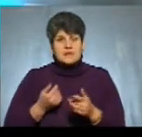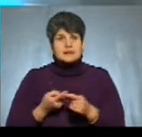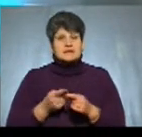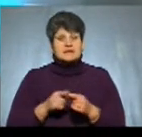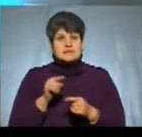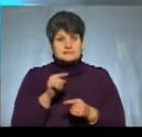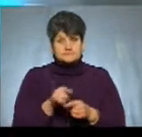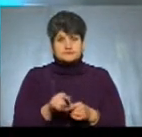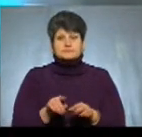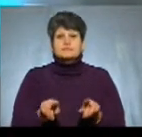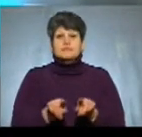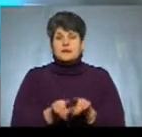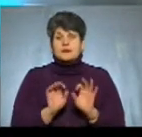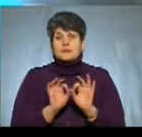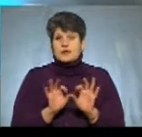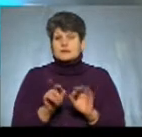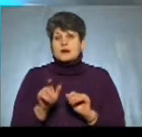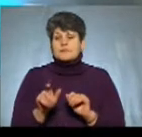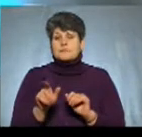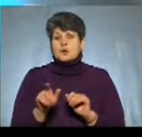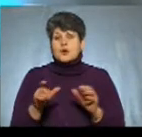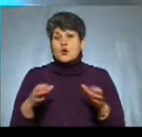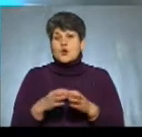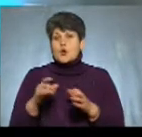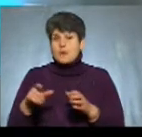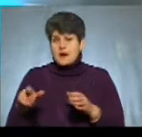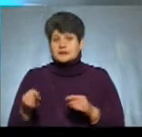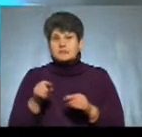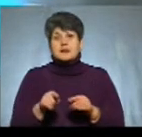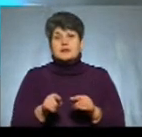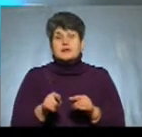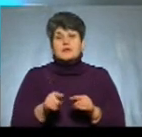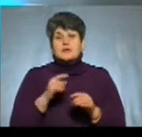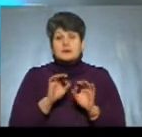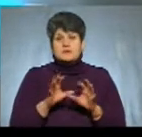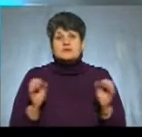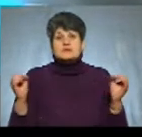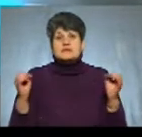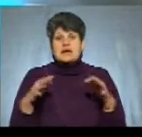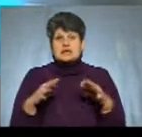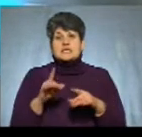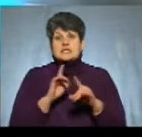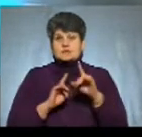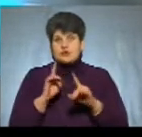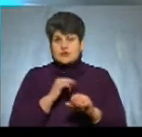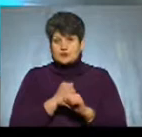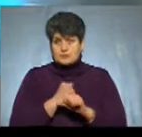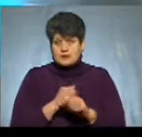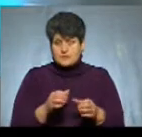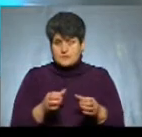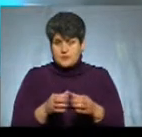так як ми пояснюємо це громадам, їм потрібно зібрати загальні збори громади. На тих загальних зборах вони повинні